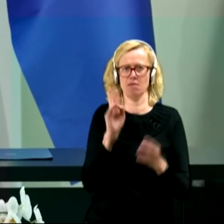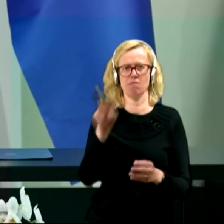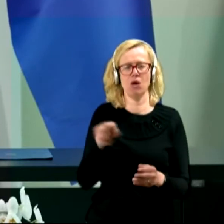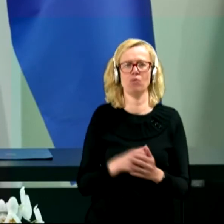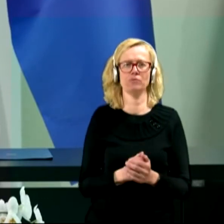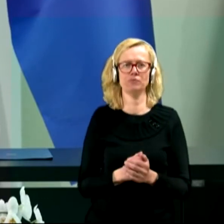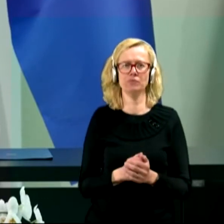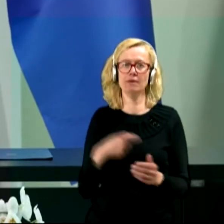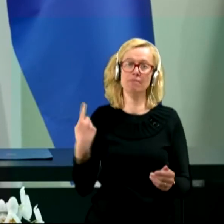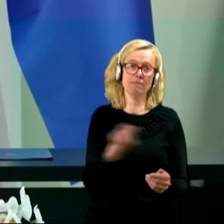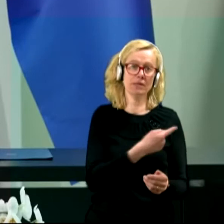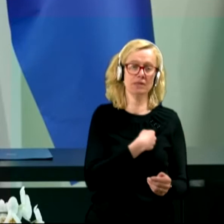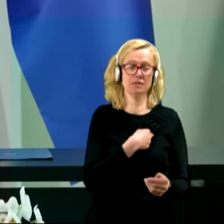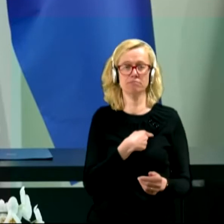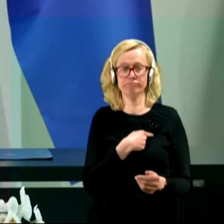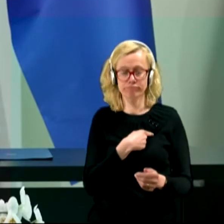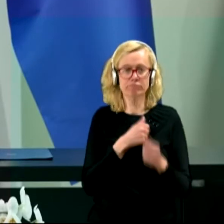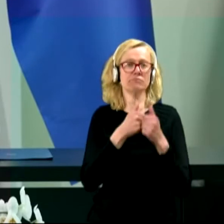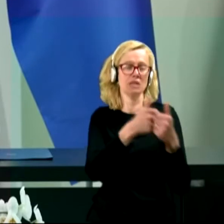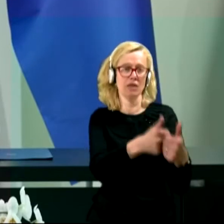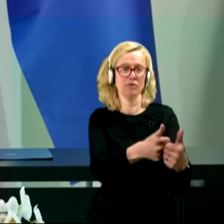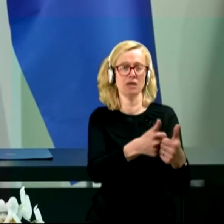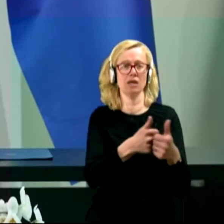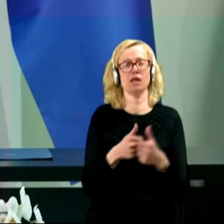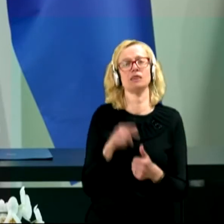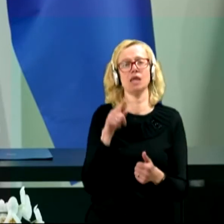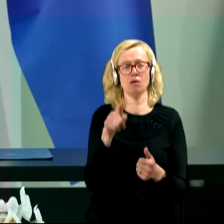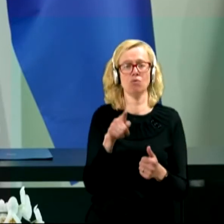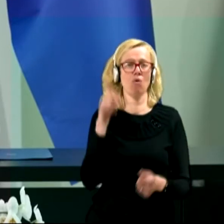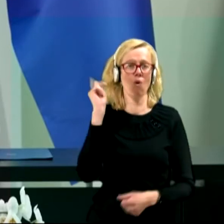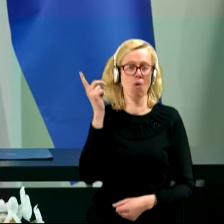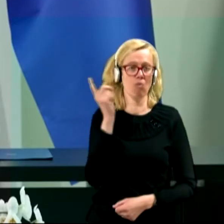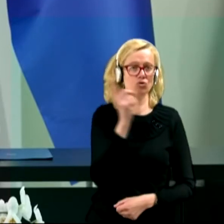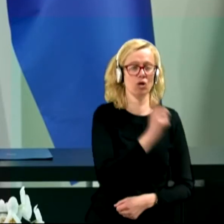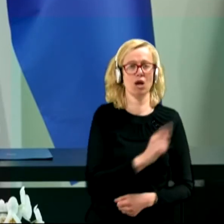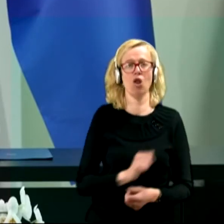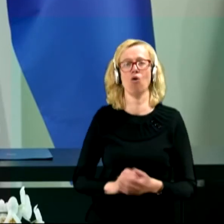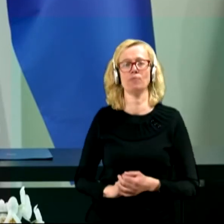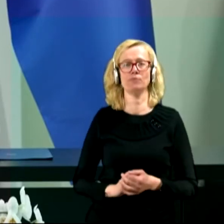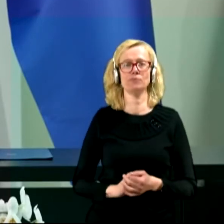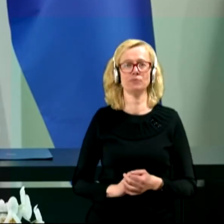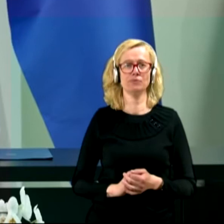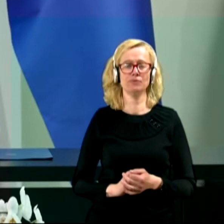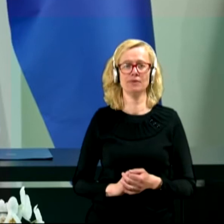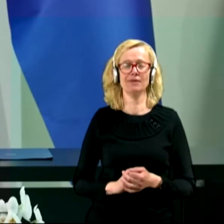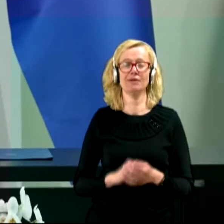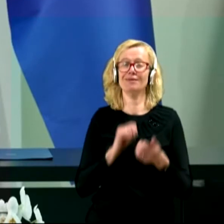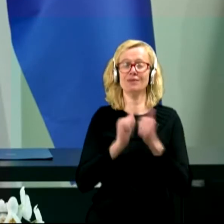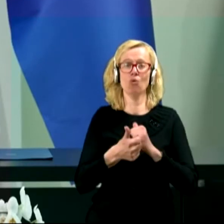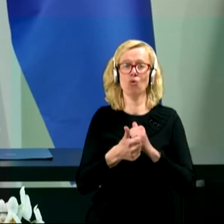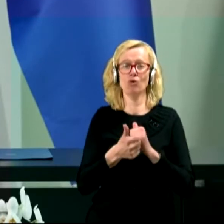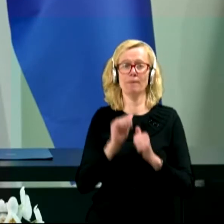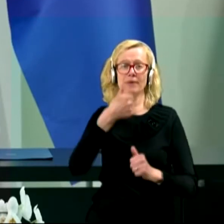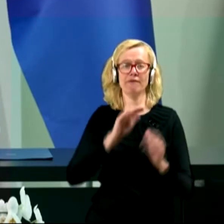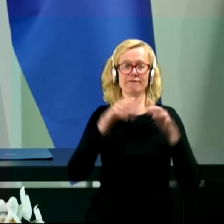Zdaj mi smo sledili tem opozorilom in takoj po prvem